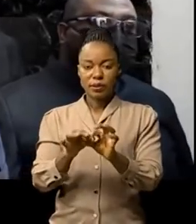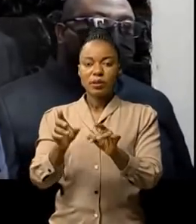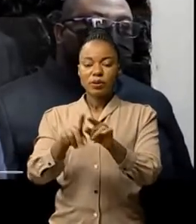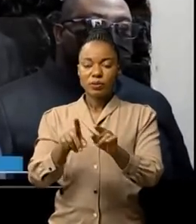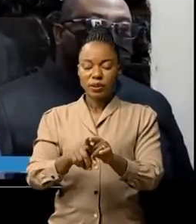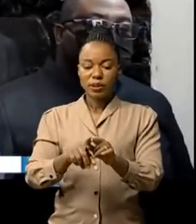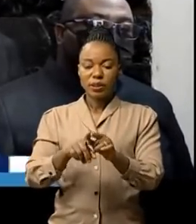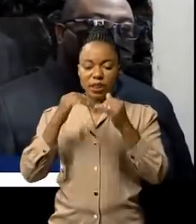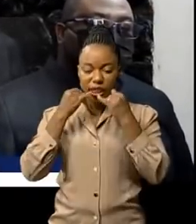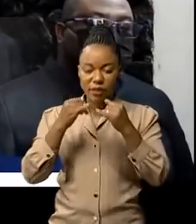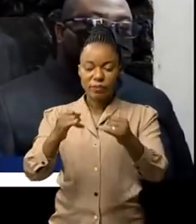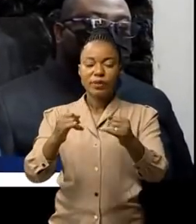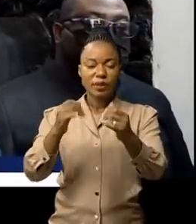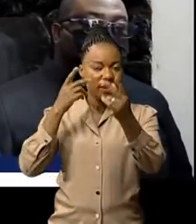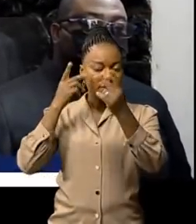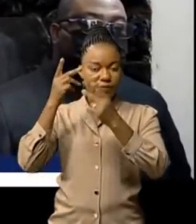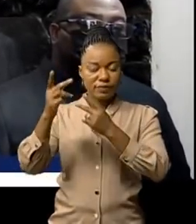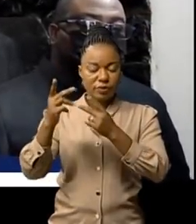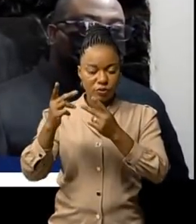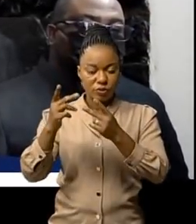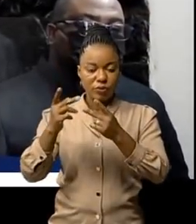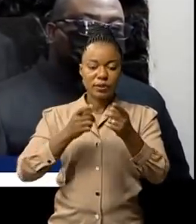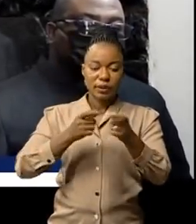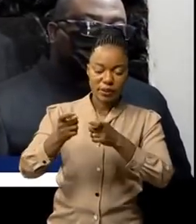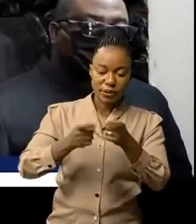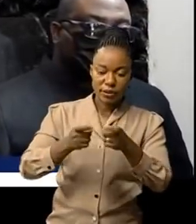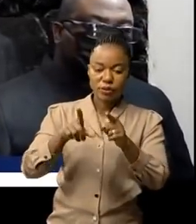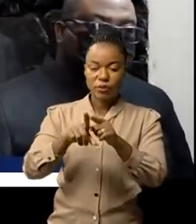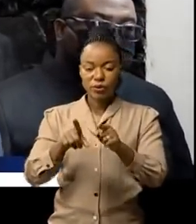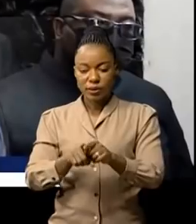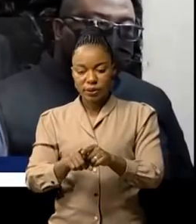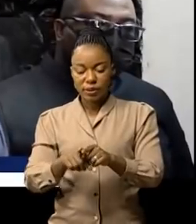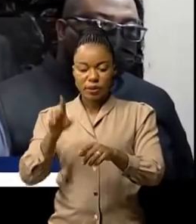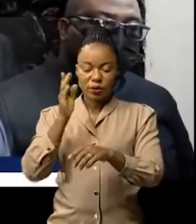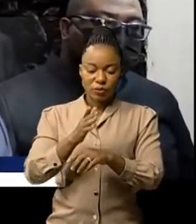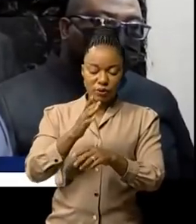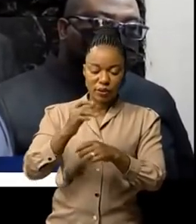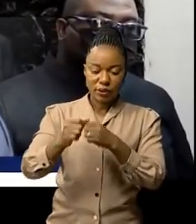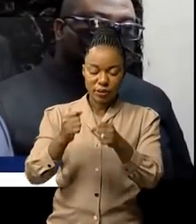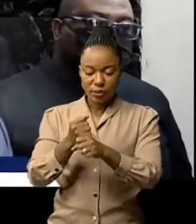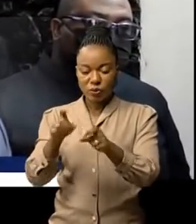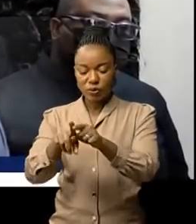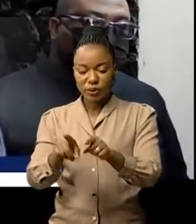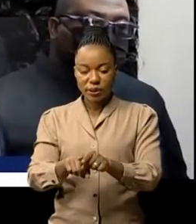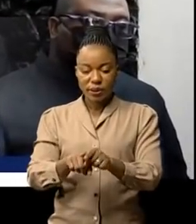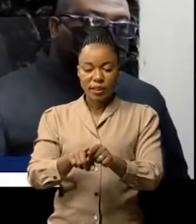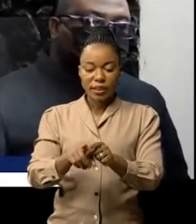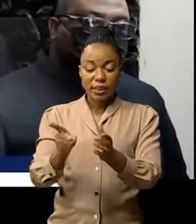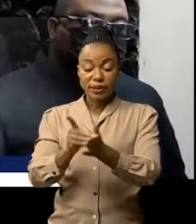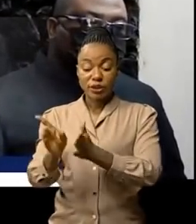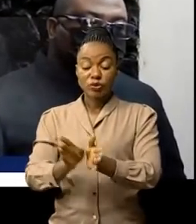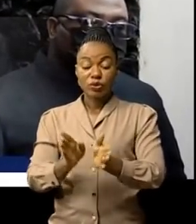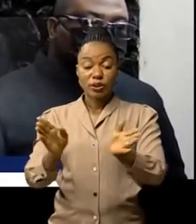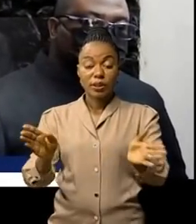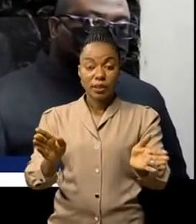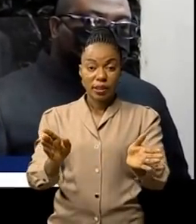pour édiquer si la révision managériale du conseil d'administration et de la direction générale qui vise justement